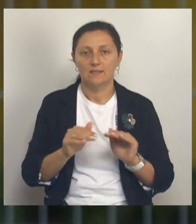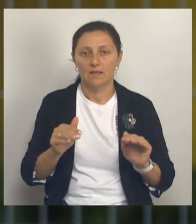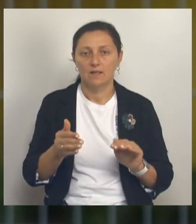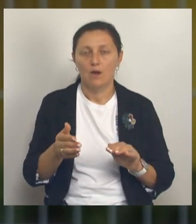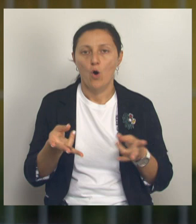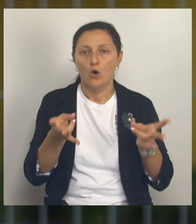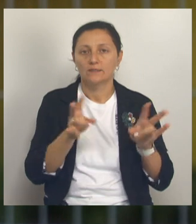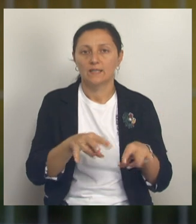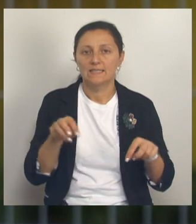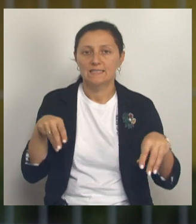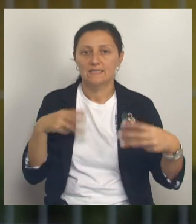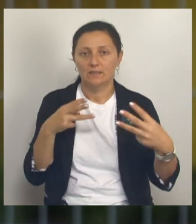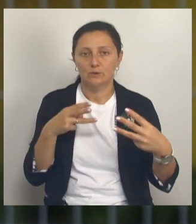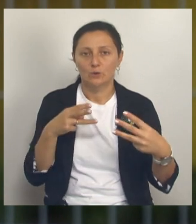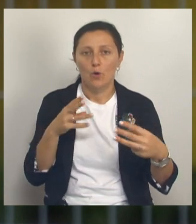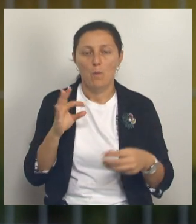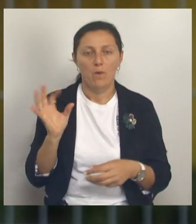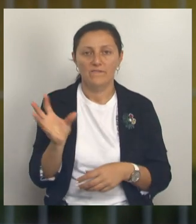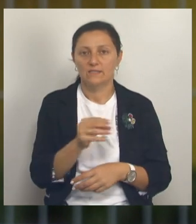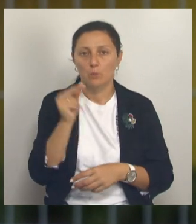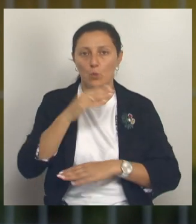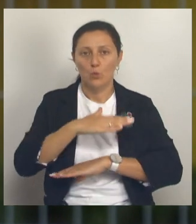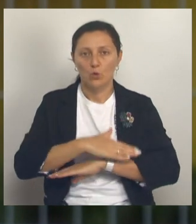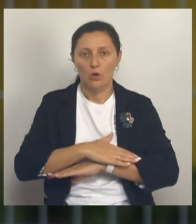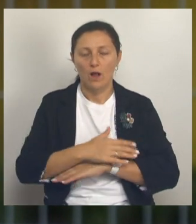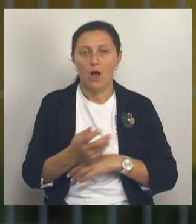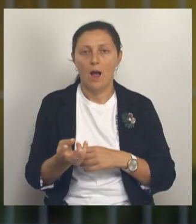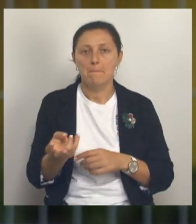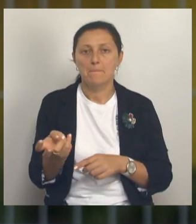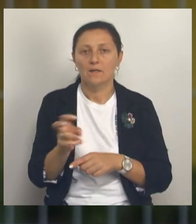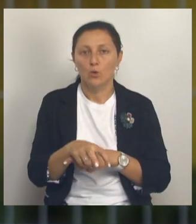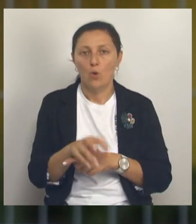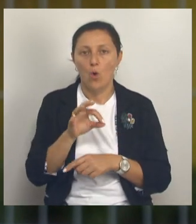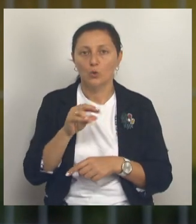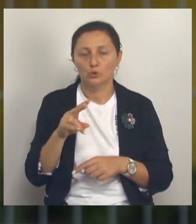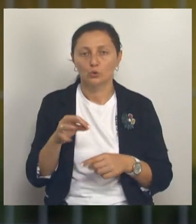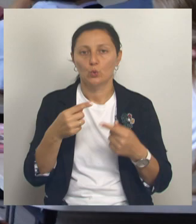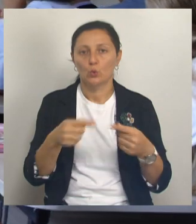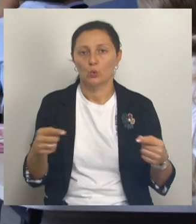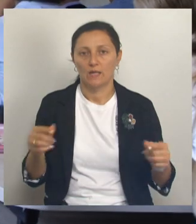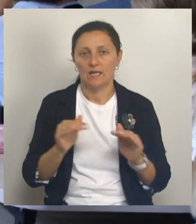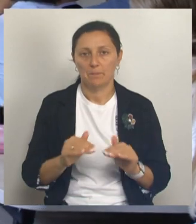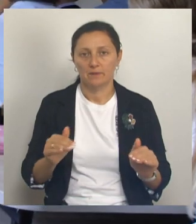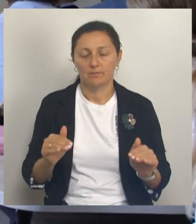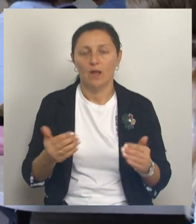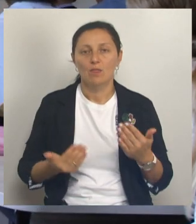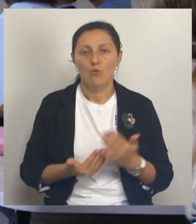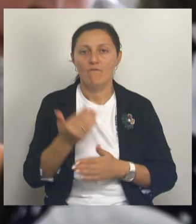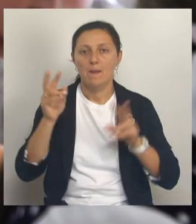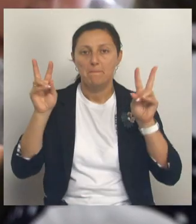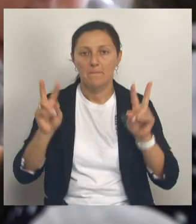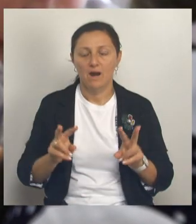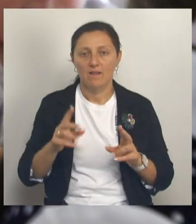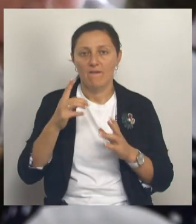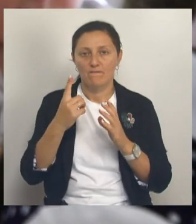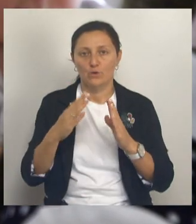дистанционном обучении полностью по всем урокам. Но приходят на очное обучение все остальные ребята. По новым правилам, одновременно в